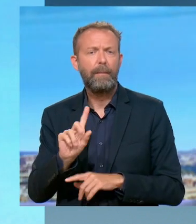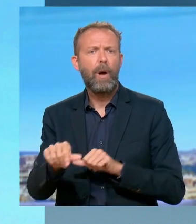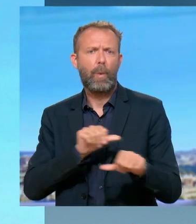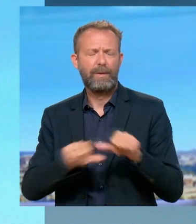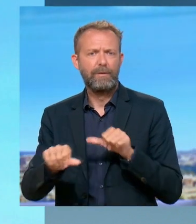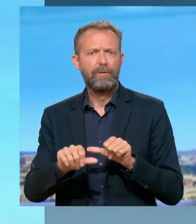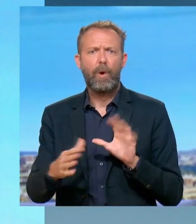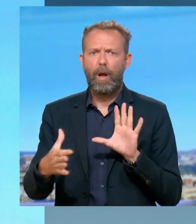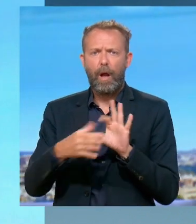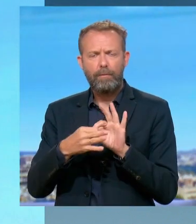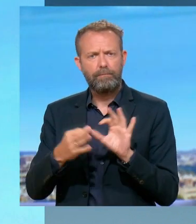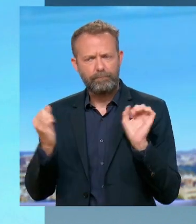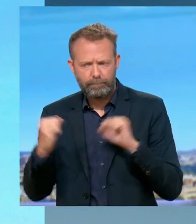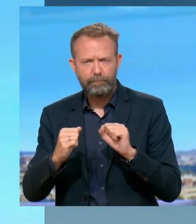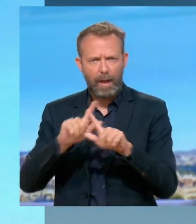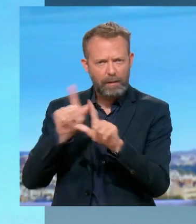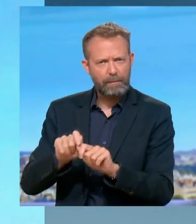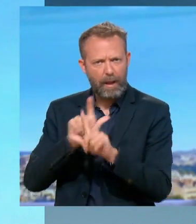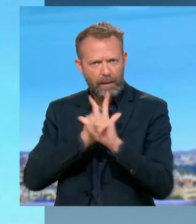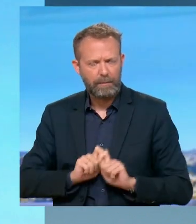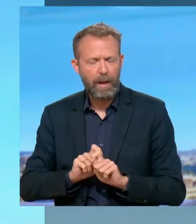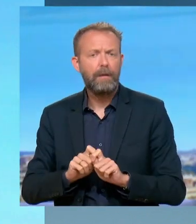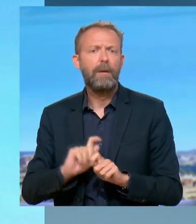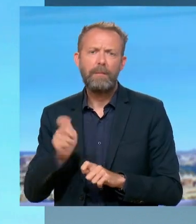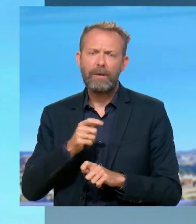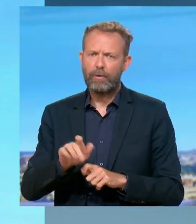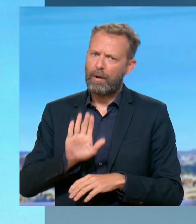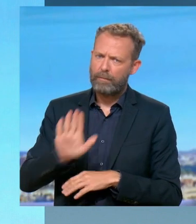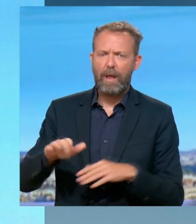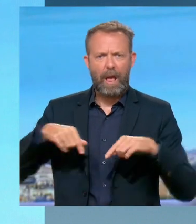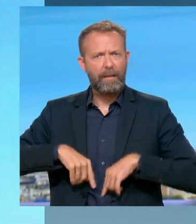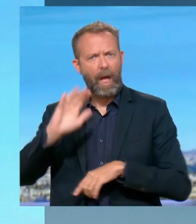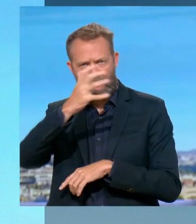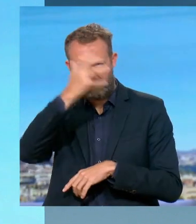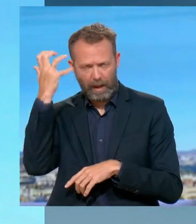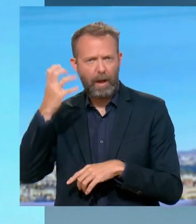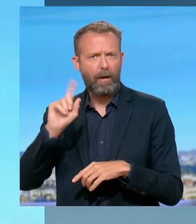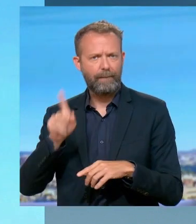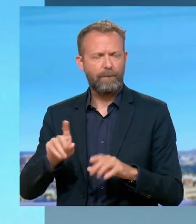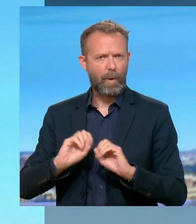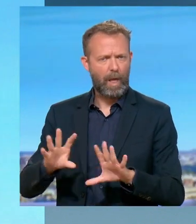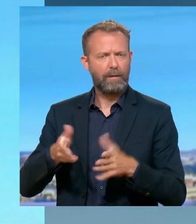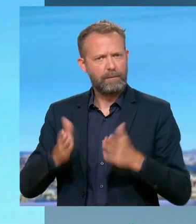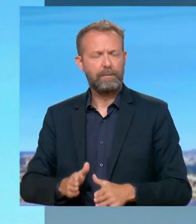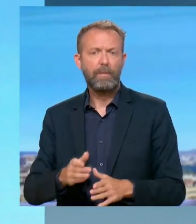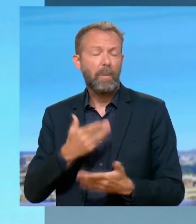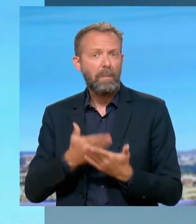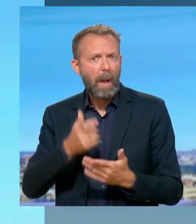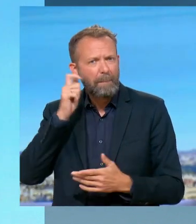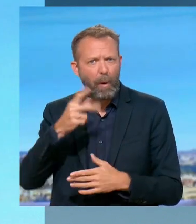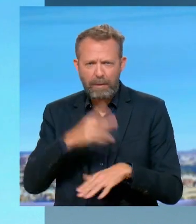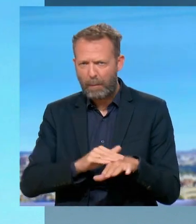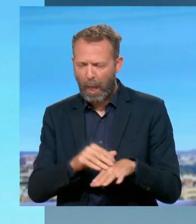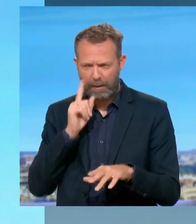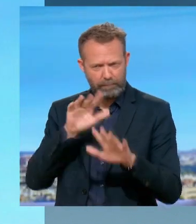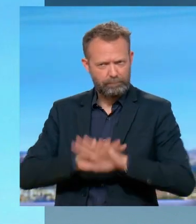soit respectueuse, évidemment, des souverainetés des États africains. Aujourd'hui, moi, je trouve que c'est assez illisible. La politique d'Emmanuel Macron en Afrique, les échecs qu'on a